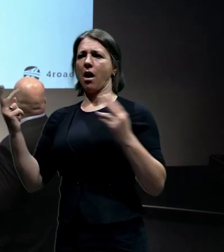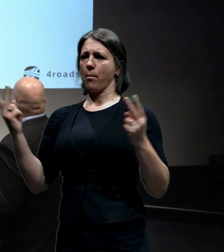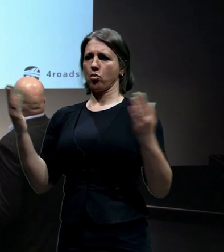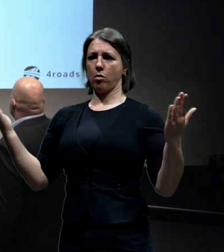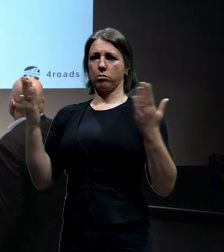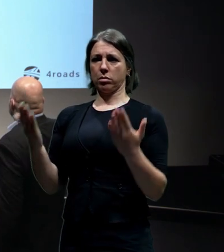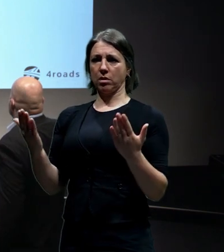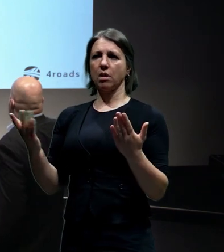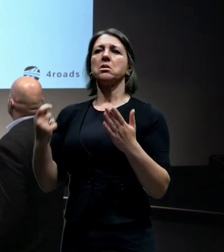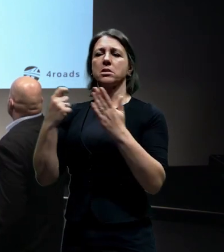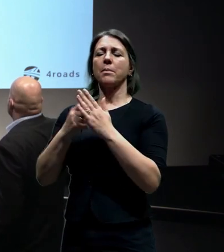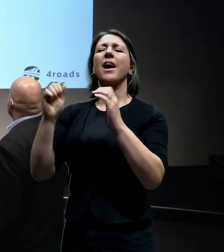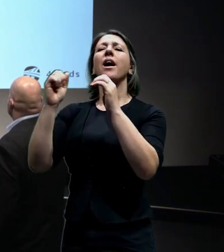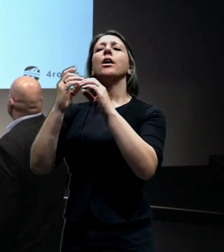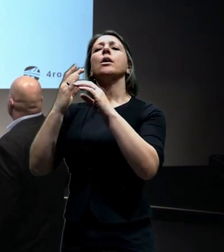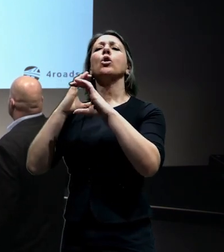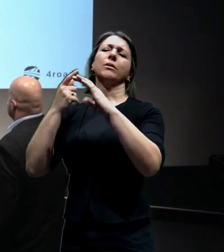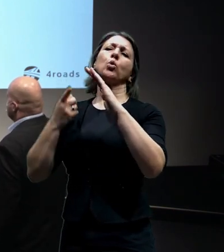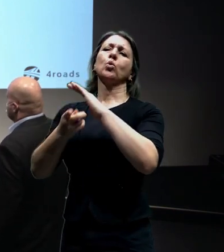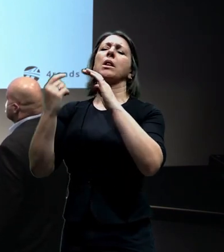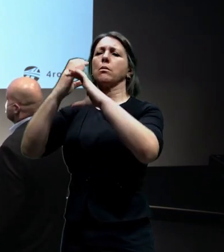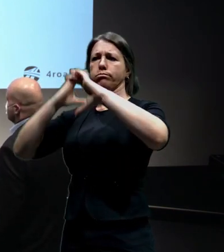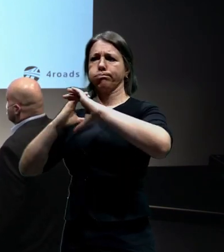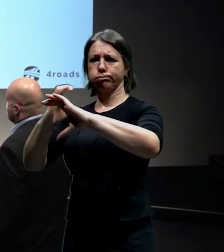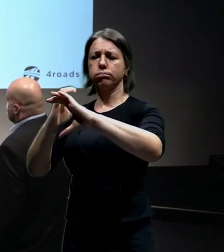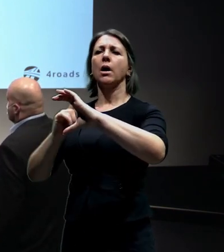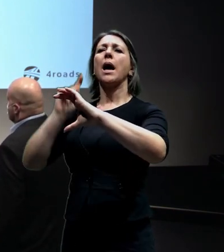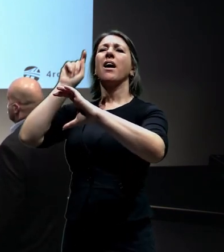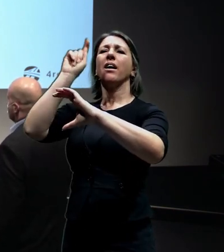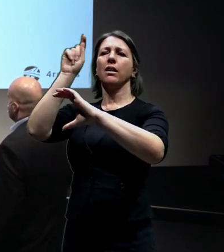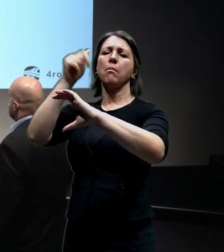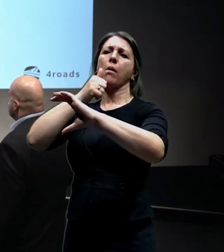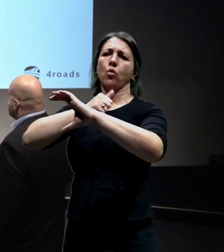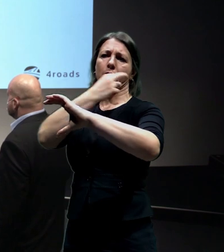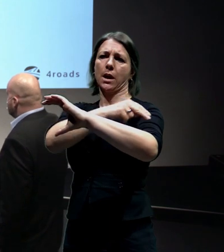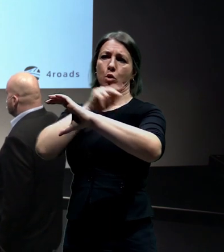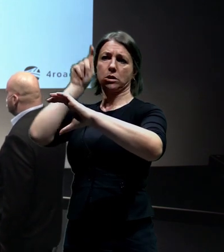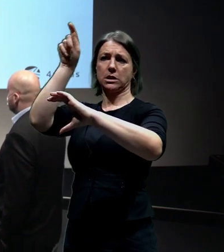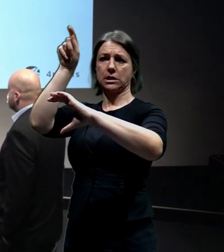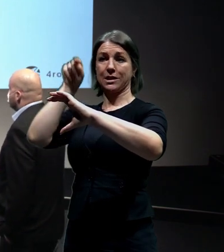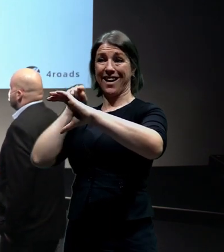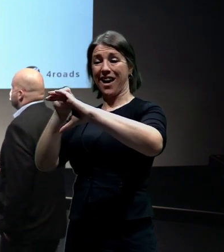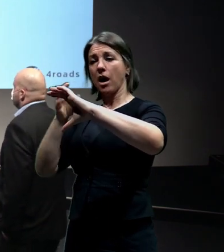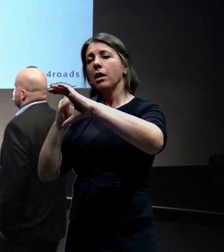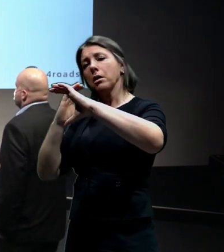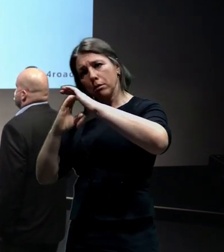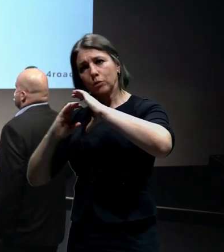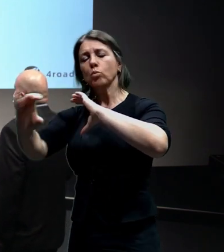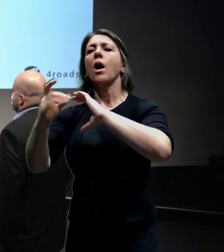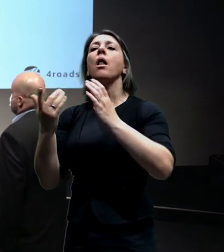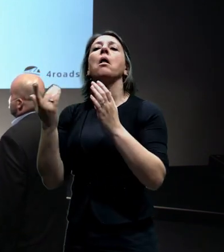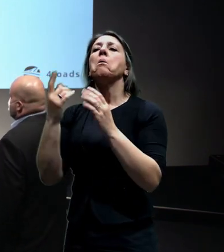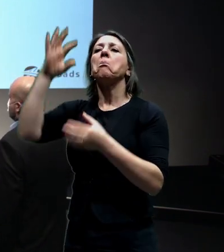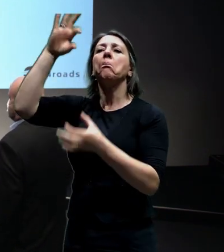teda raženým tunelem jižně od fakultní nemocnice Bulovka. K čemu nám tady dochází?